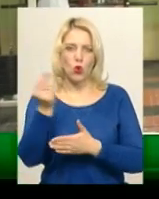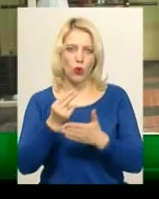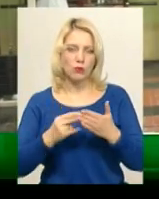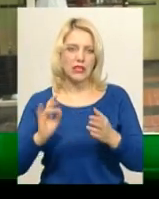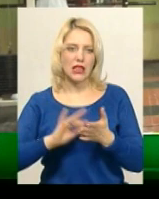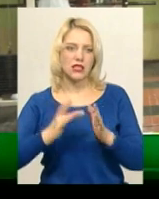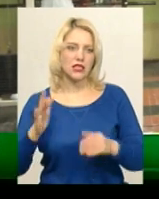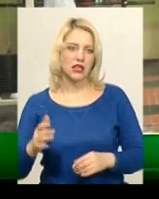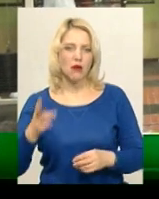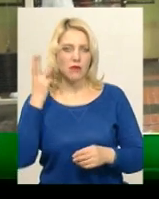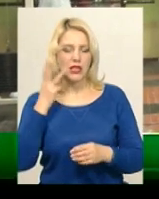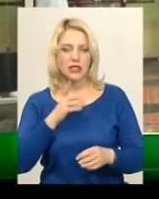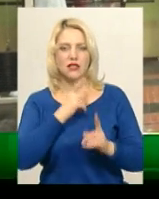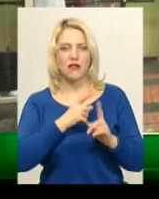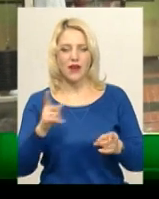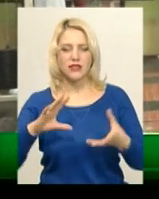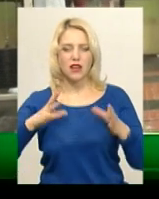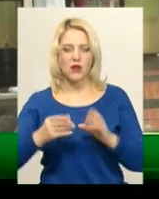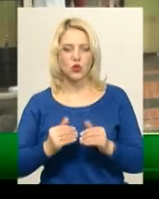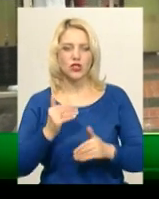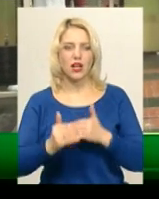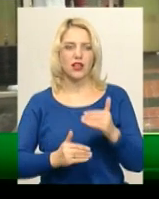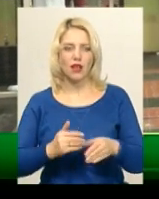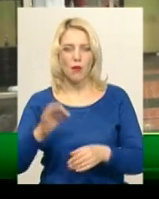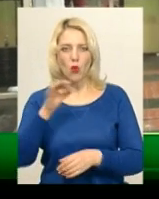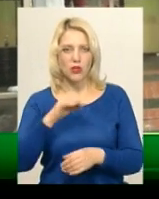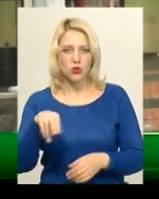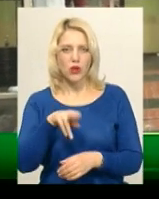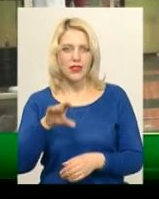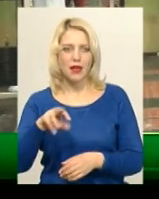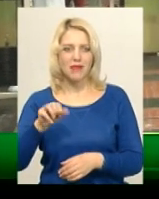У Хмельницькому триває заключний етап обласної Динаміади 2018.